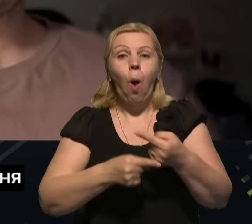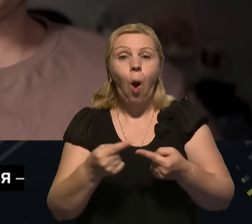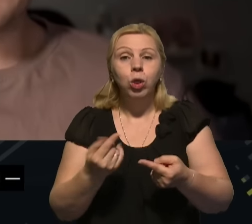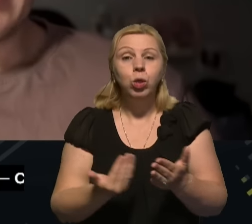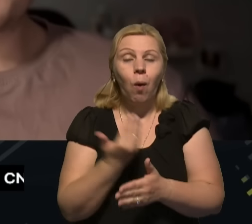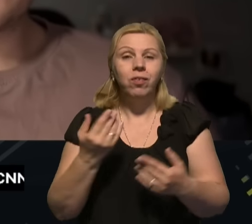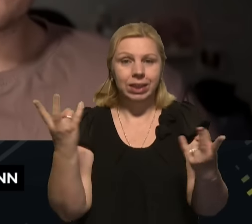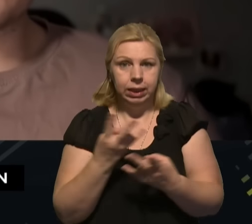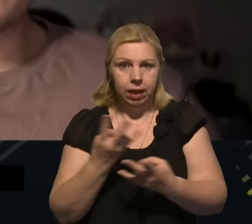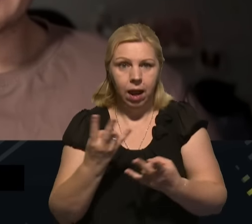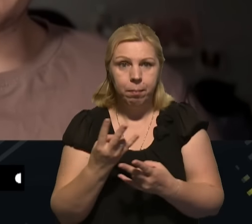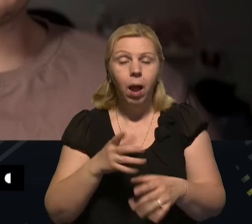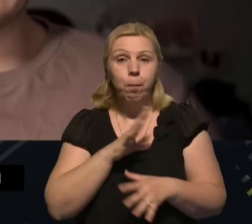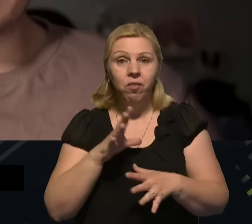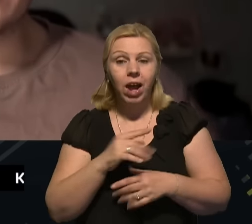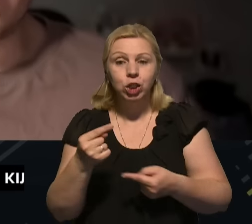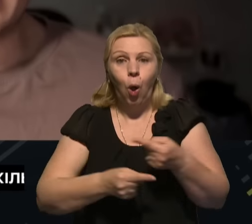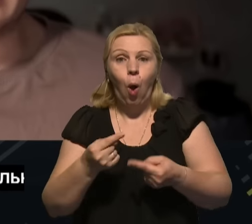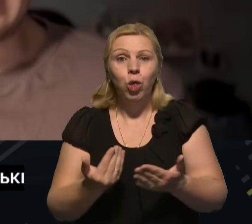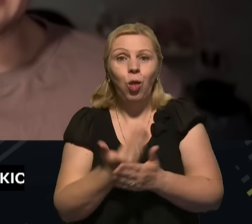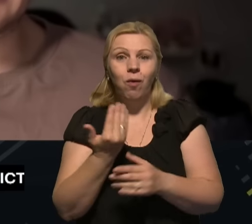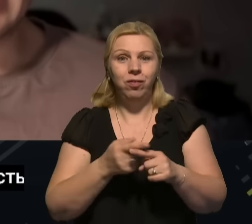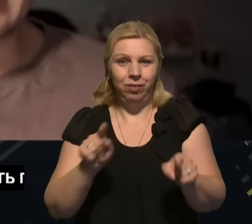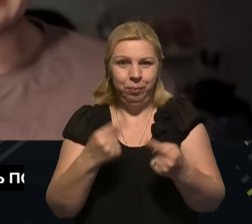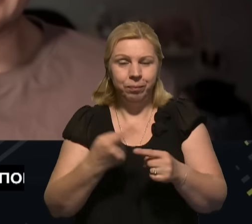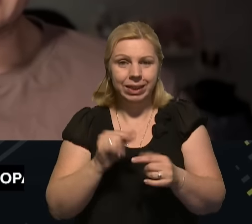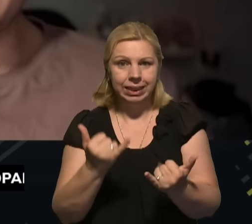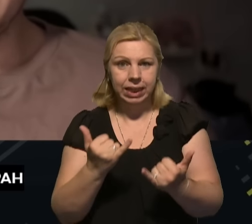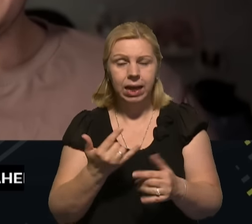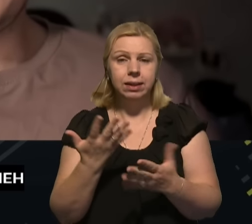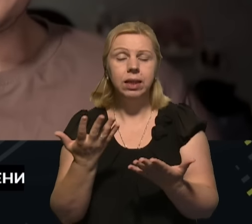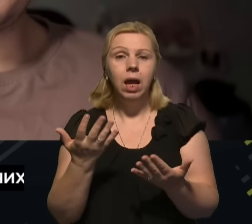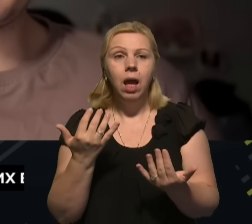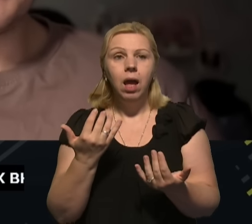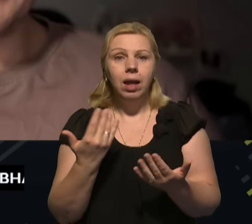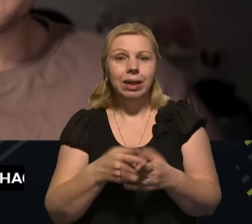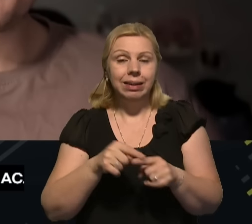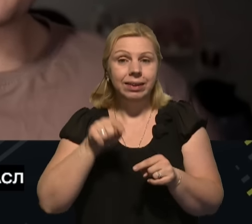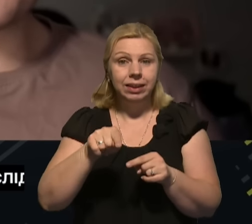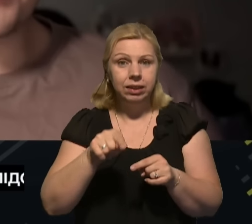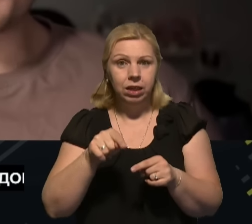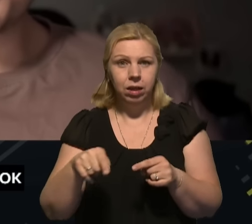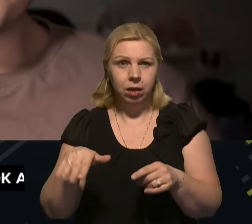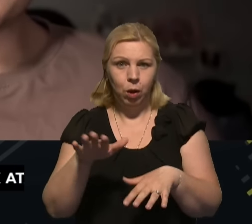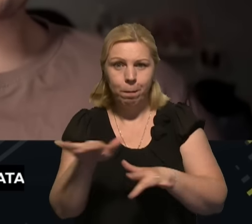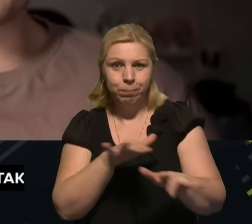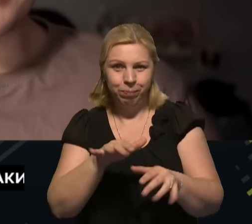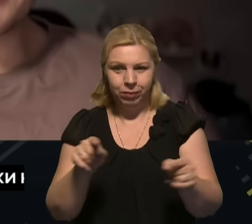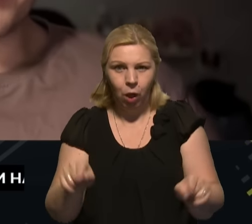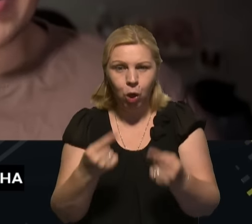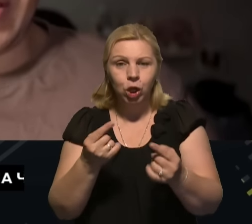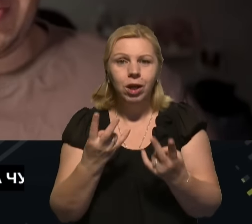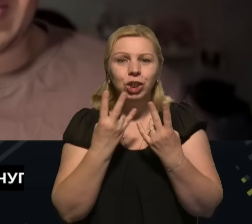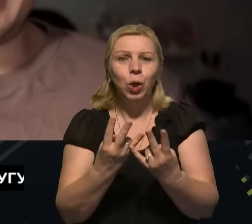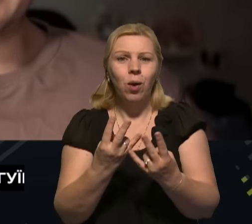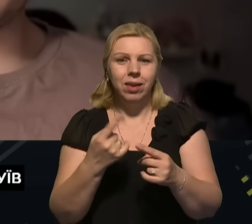Бувають просто з оновленнями такі історії, як зараз, які цій процедурі оновлення шкодять